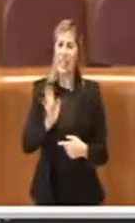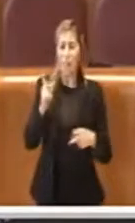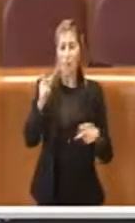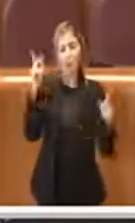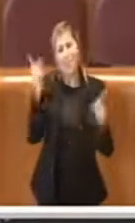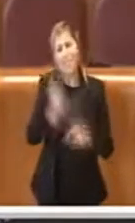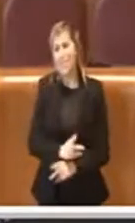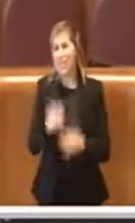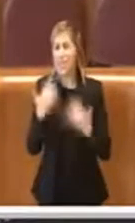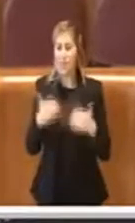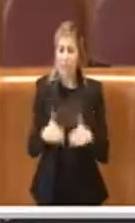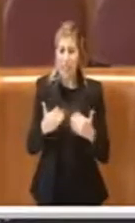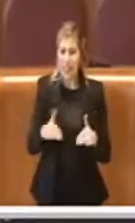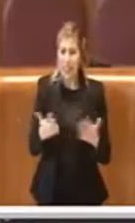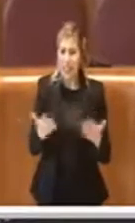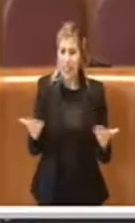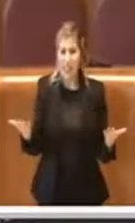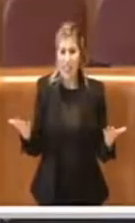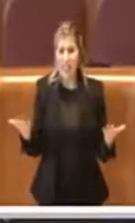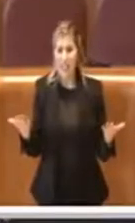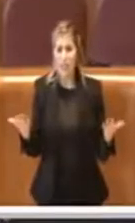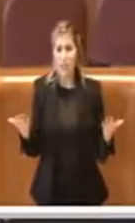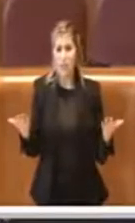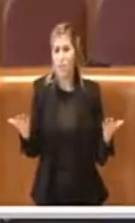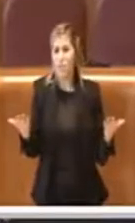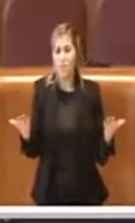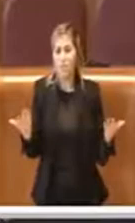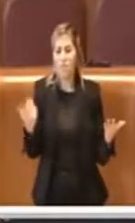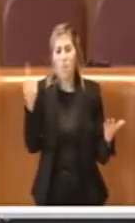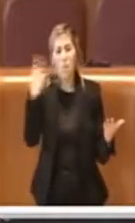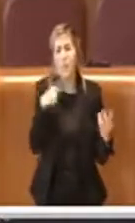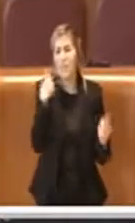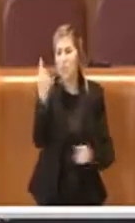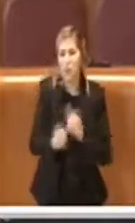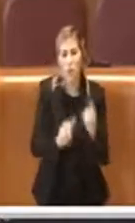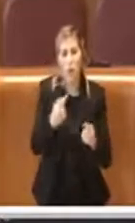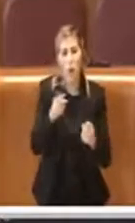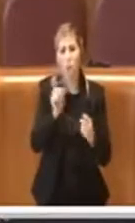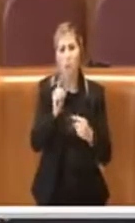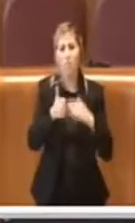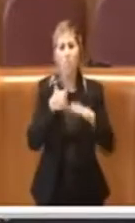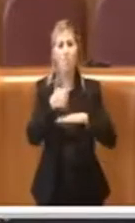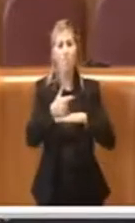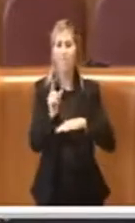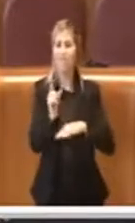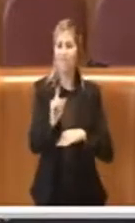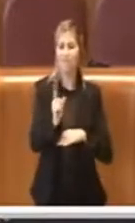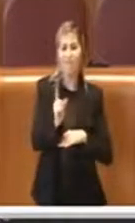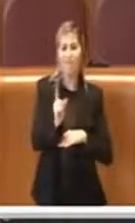questo caso non si pongono su un piedistallo, ma